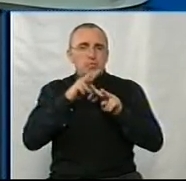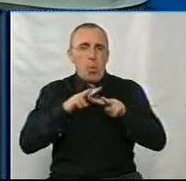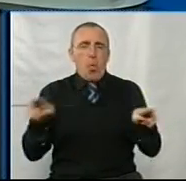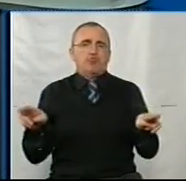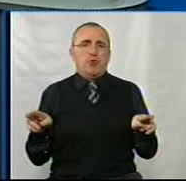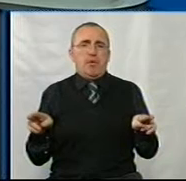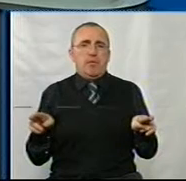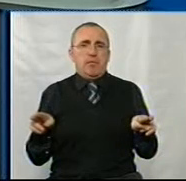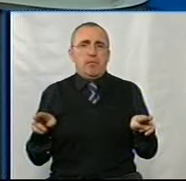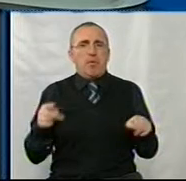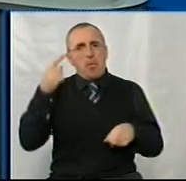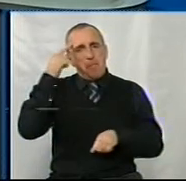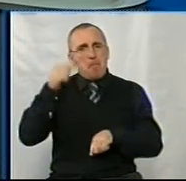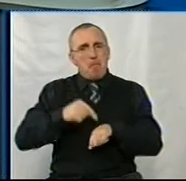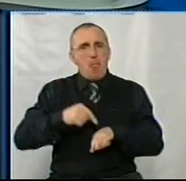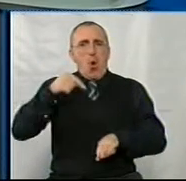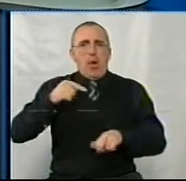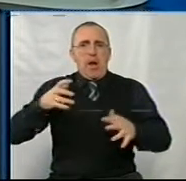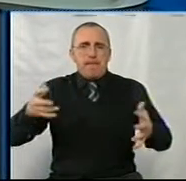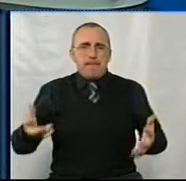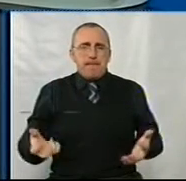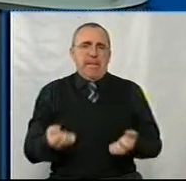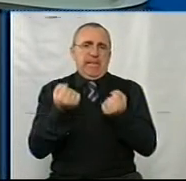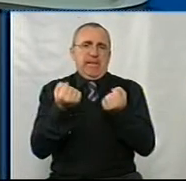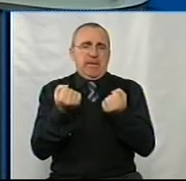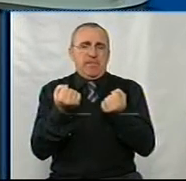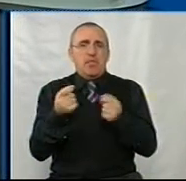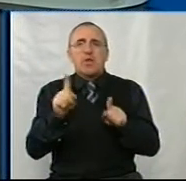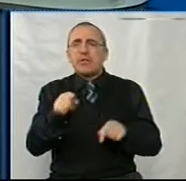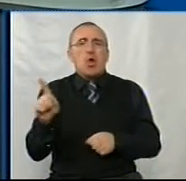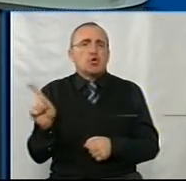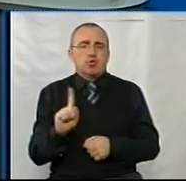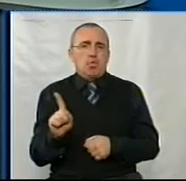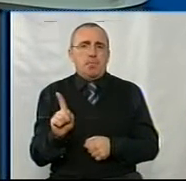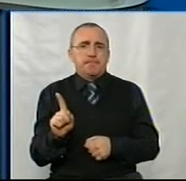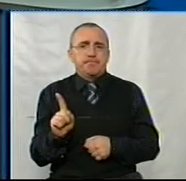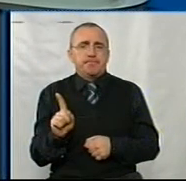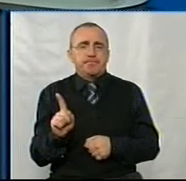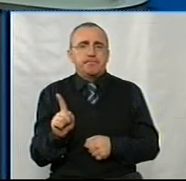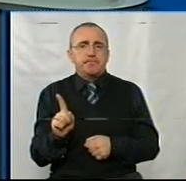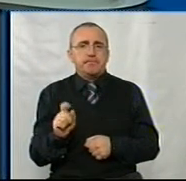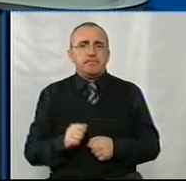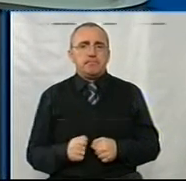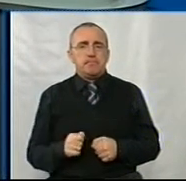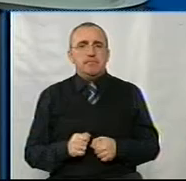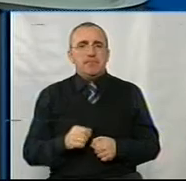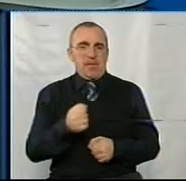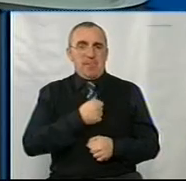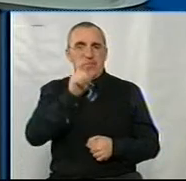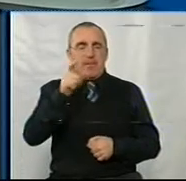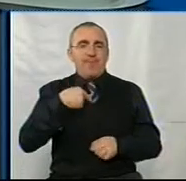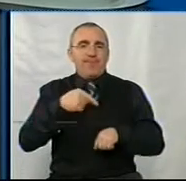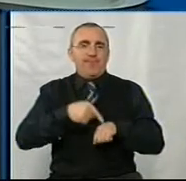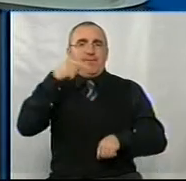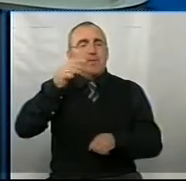на моральну підтримку, на те, щоб у бійців викликати